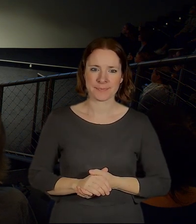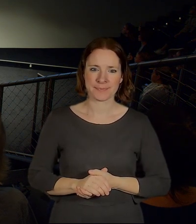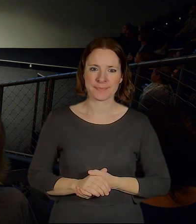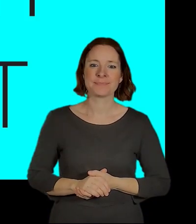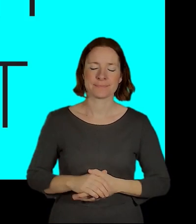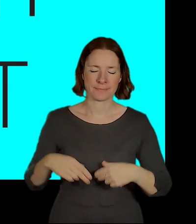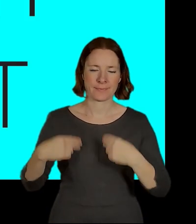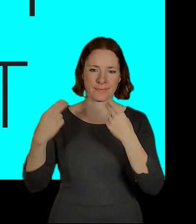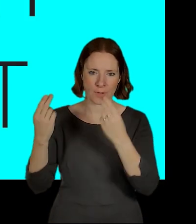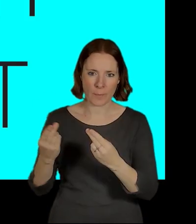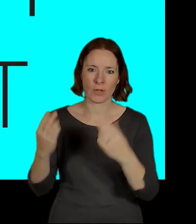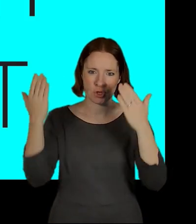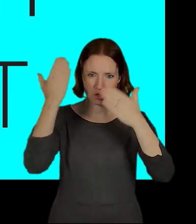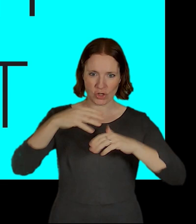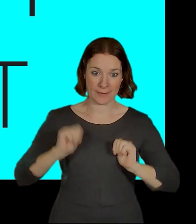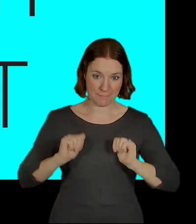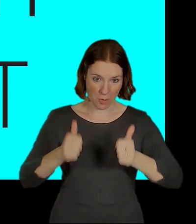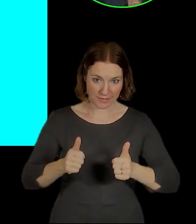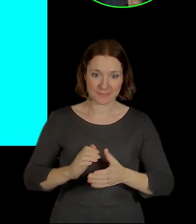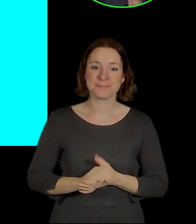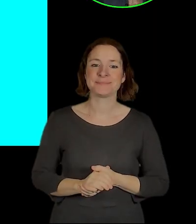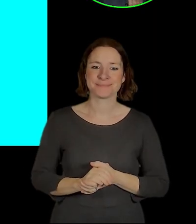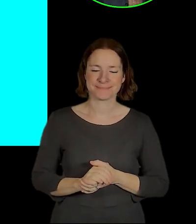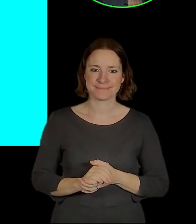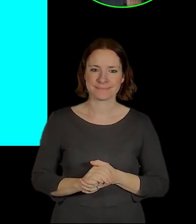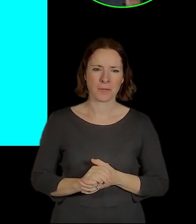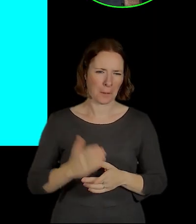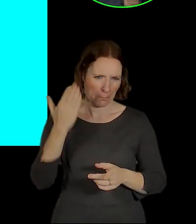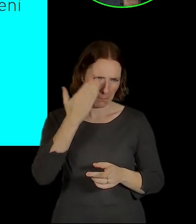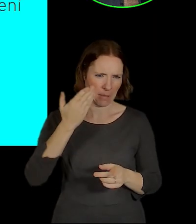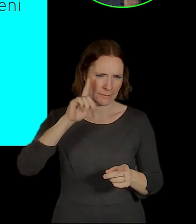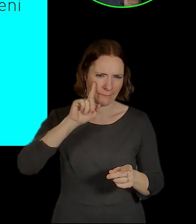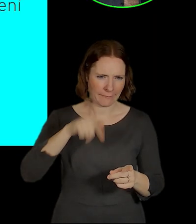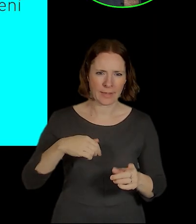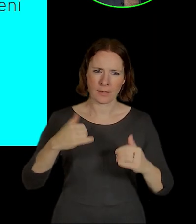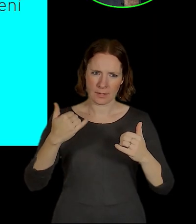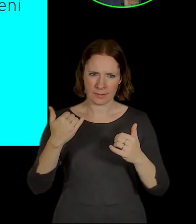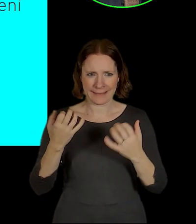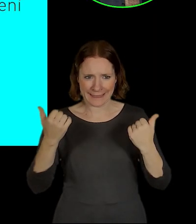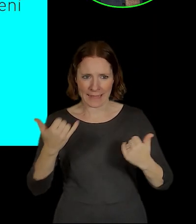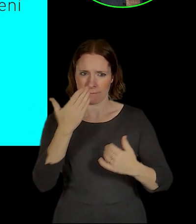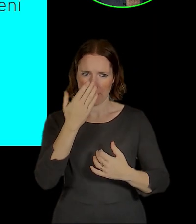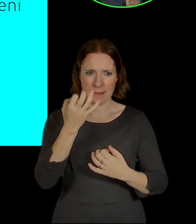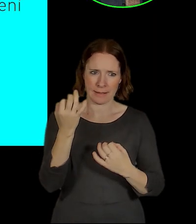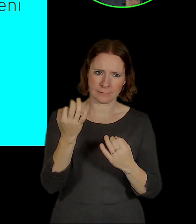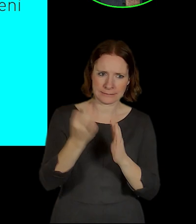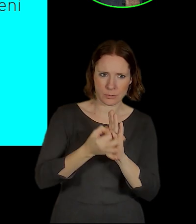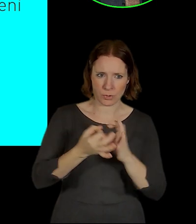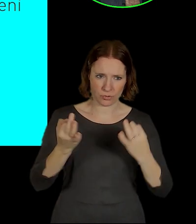dál na Černý most. Tak já myslím, že víte, o čem mluvím tak nějak zhruba.